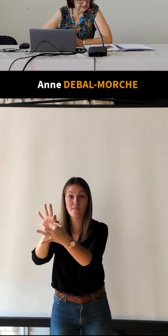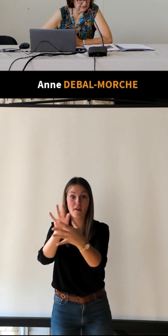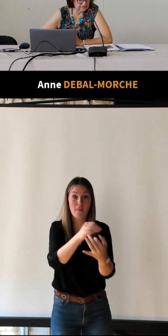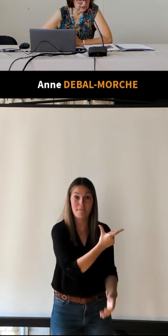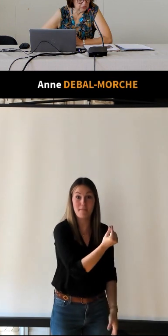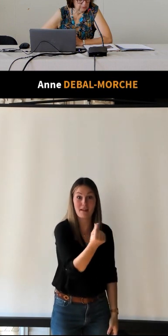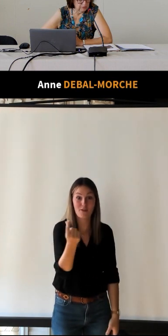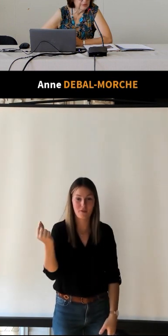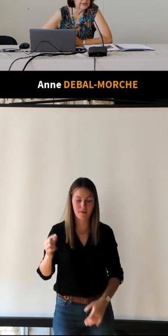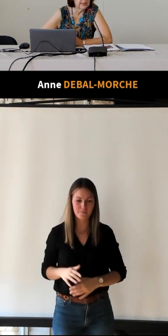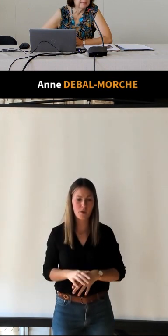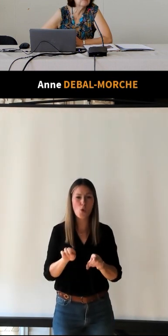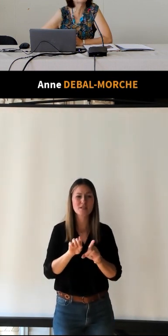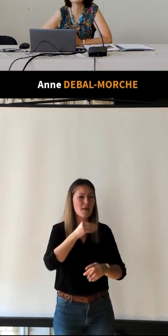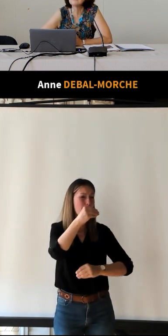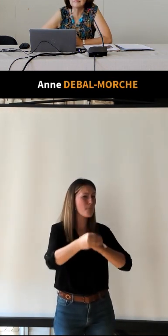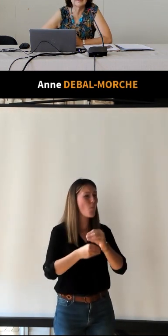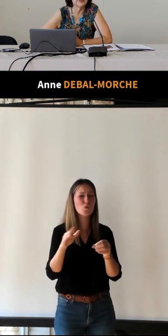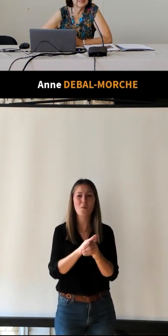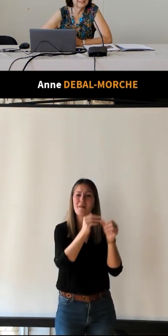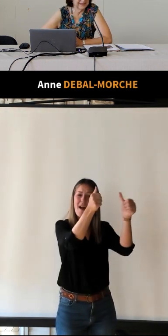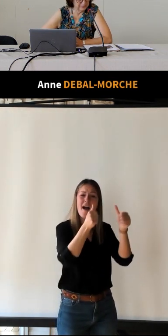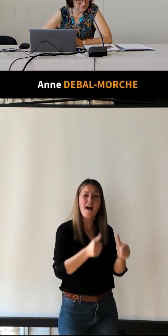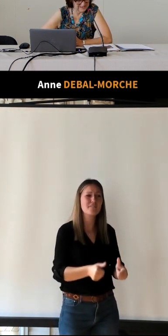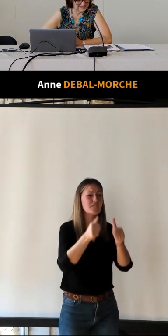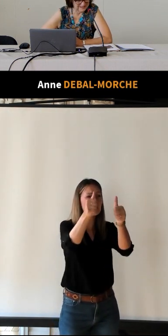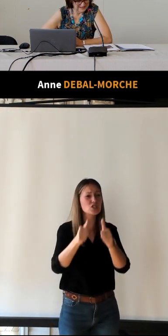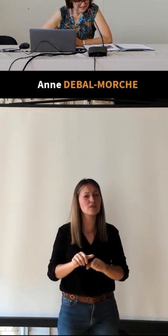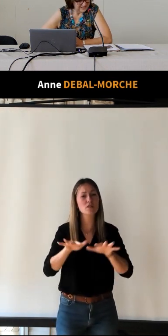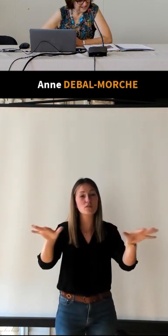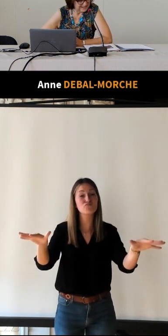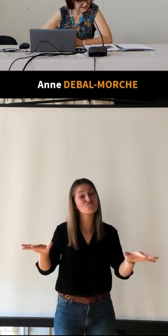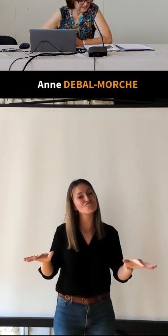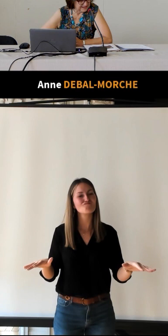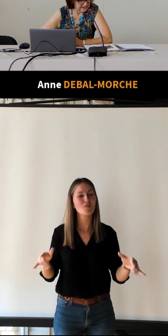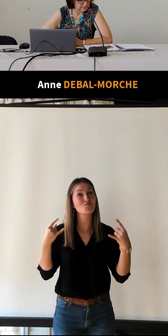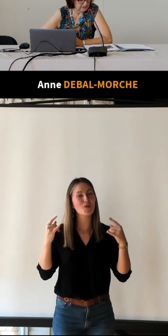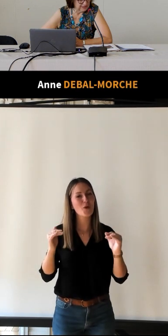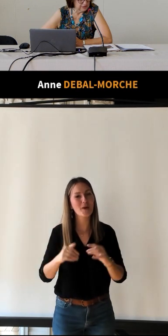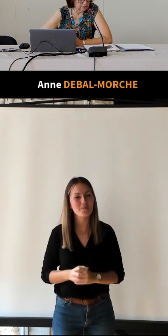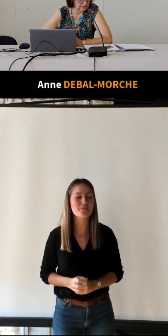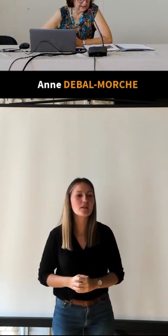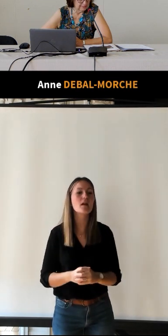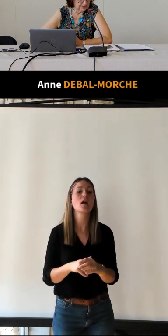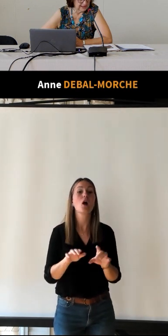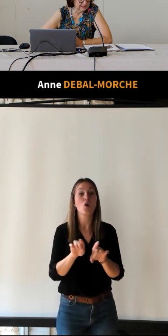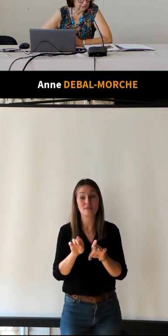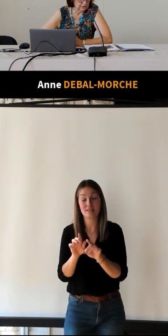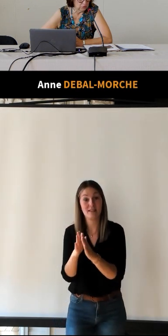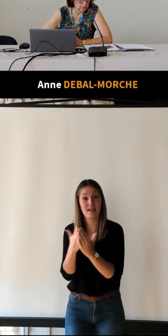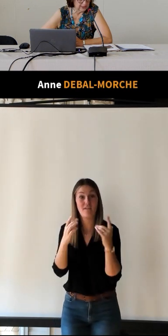placer des affiches dans le monde entier, côté assez modeste, éditer des albums qui seront également